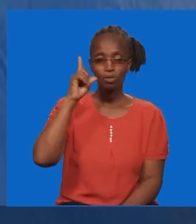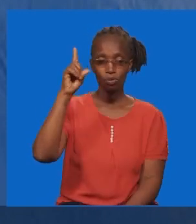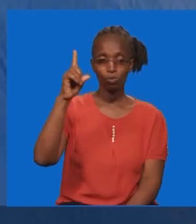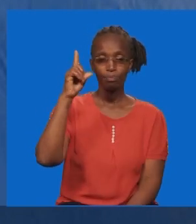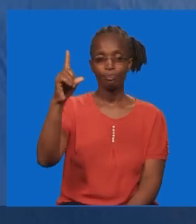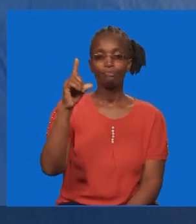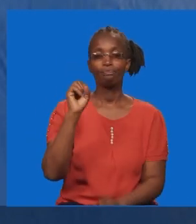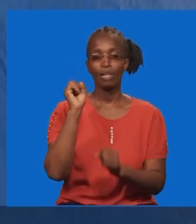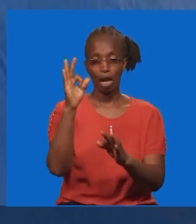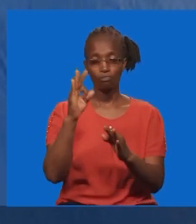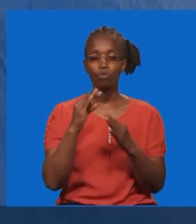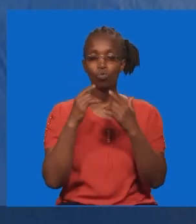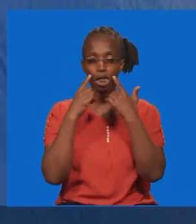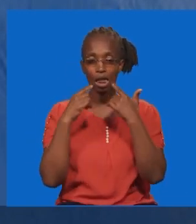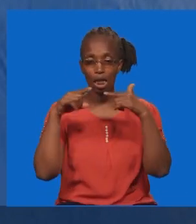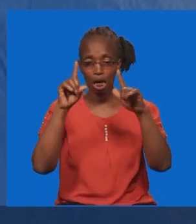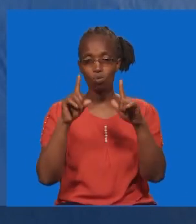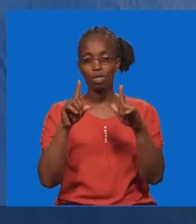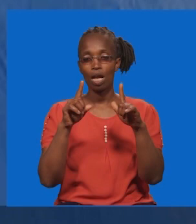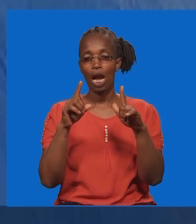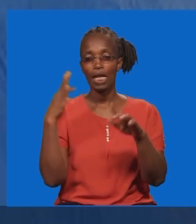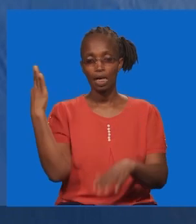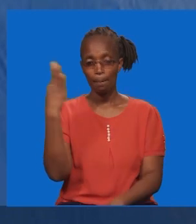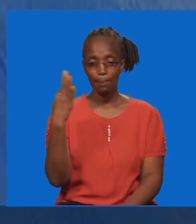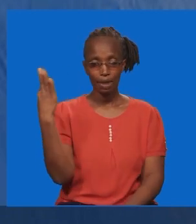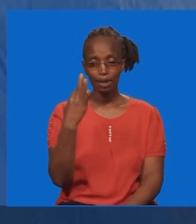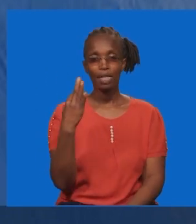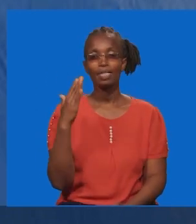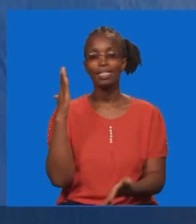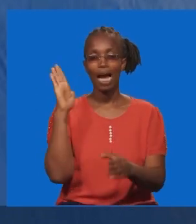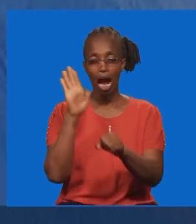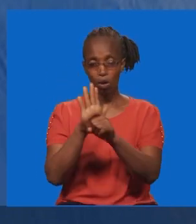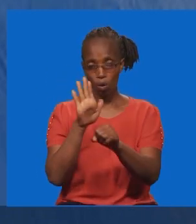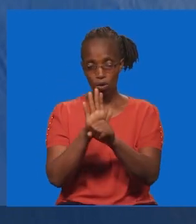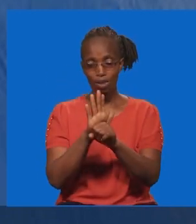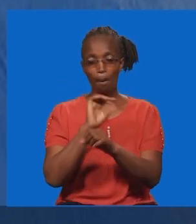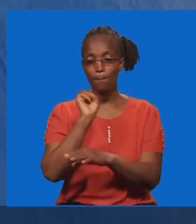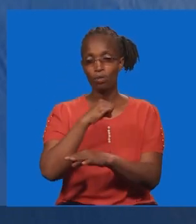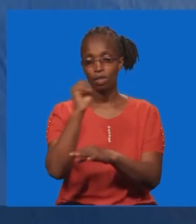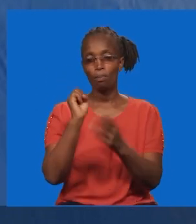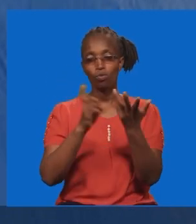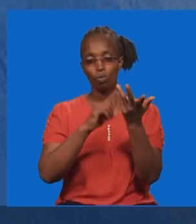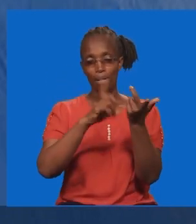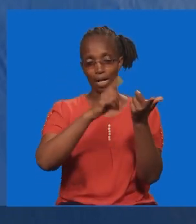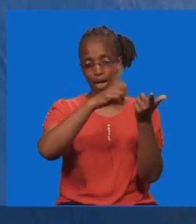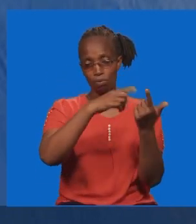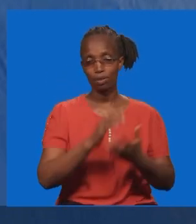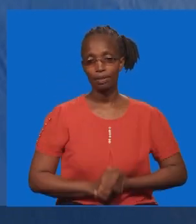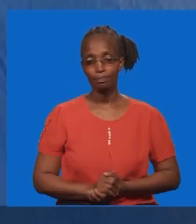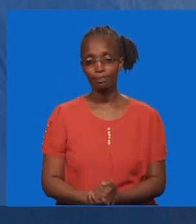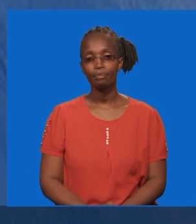Kama ningependa, kuyatangaza na kuyabiri. Imengi sana ayayasabiki.